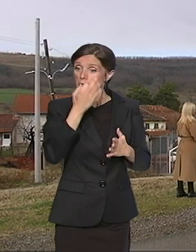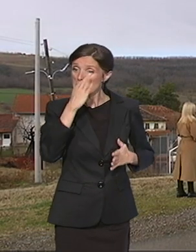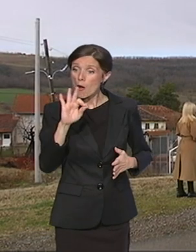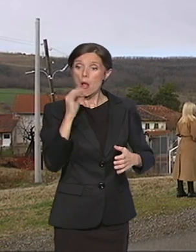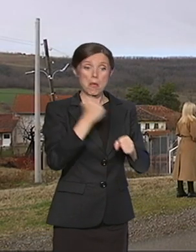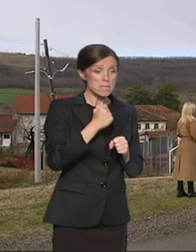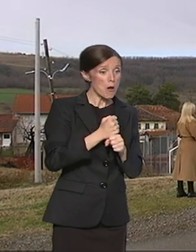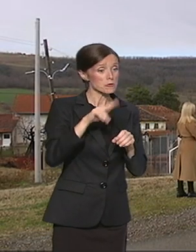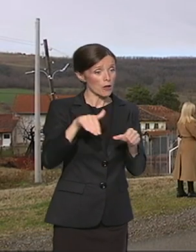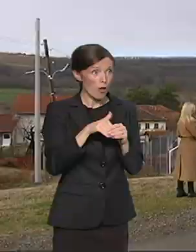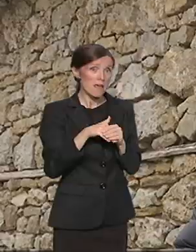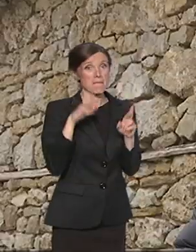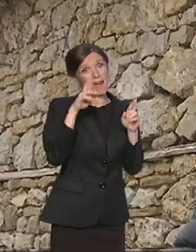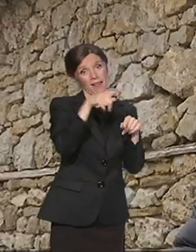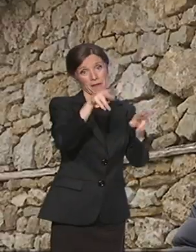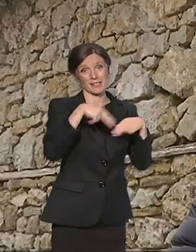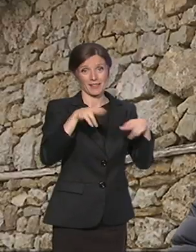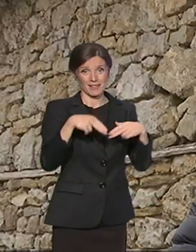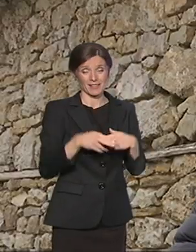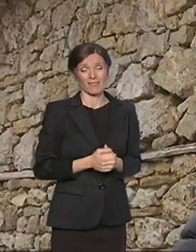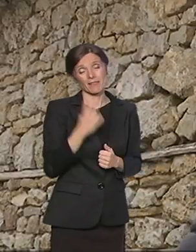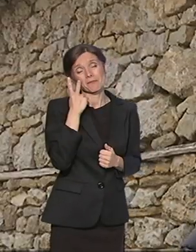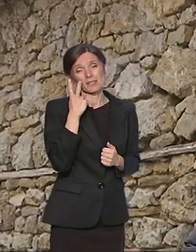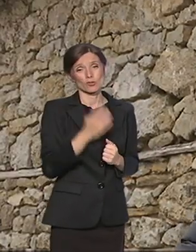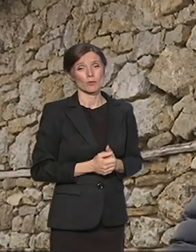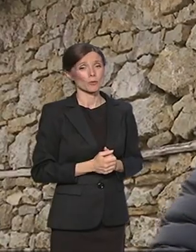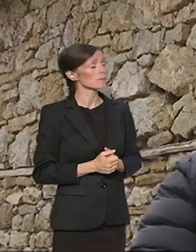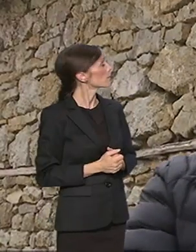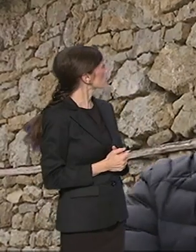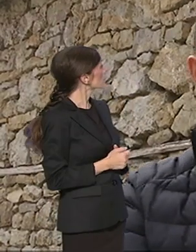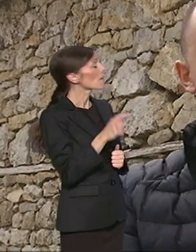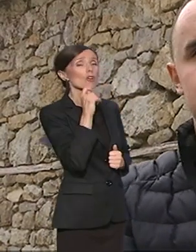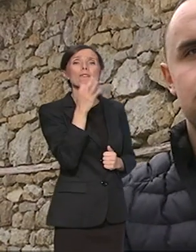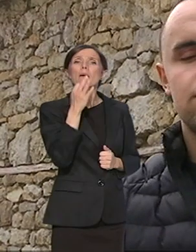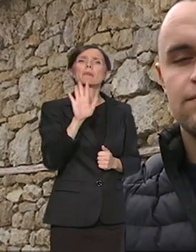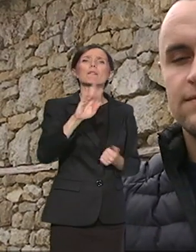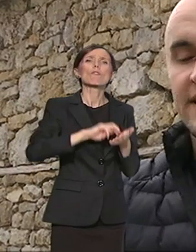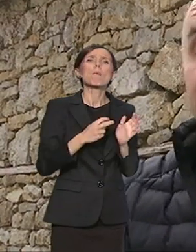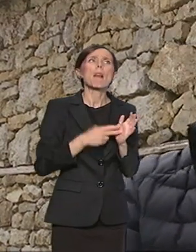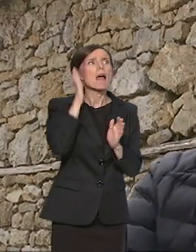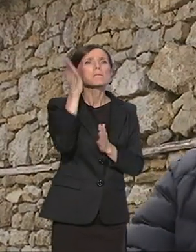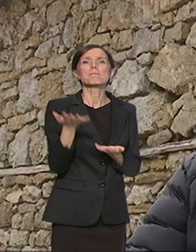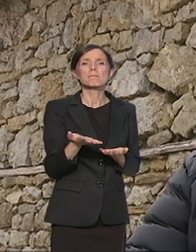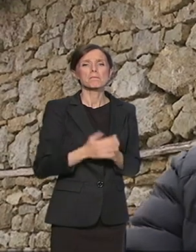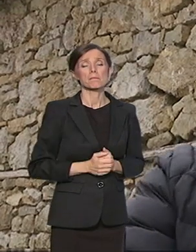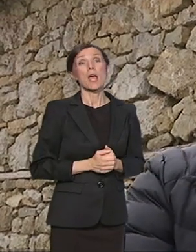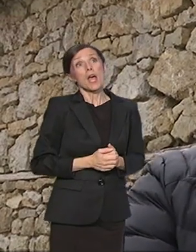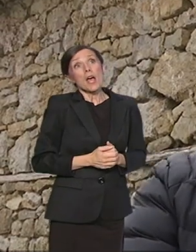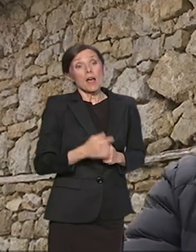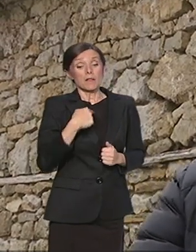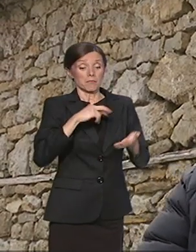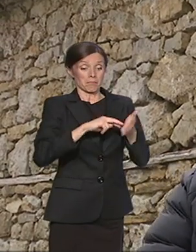slično tome. Tako da vidjet ćemo. Kakvi su svoji planovi? Pa, moji planovi su, ne znam, završit ću studije,